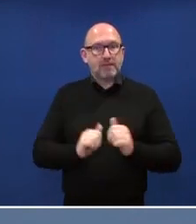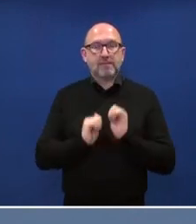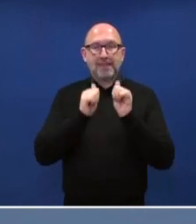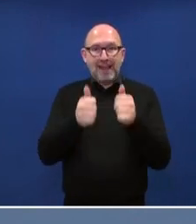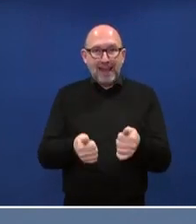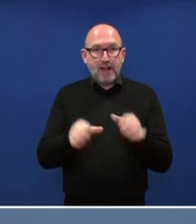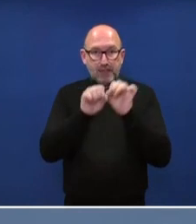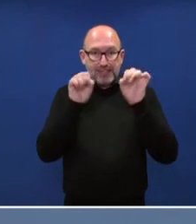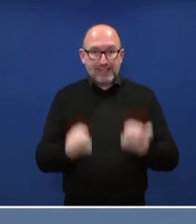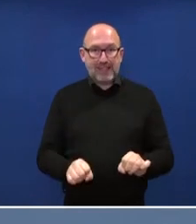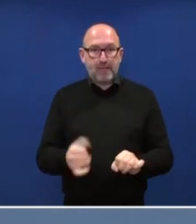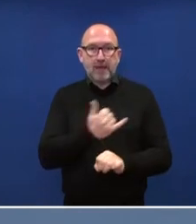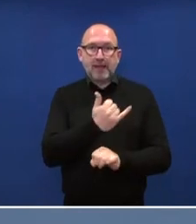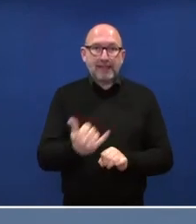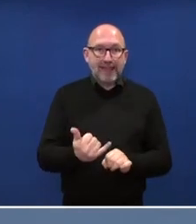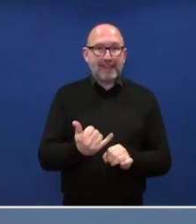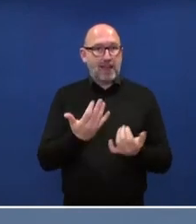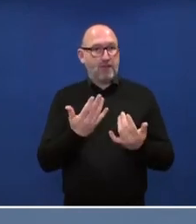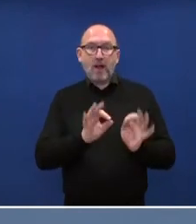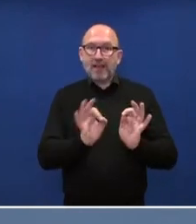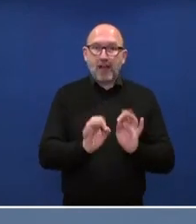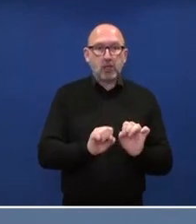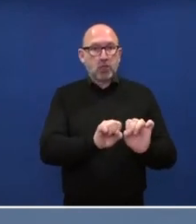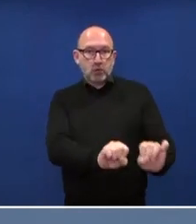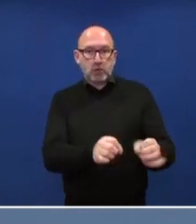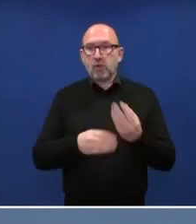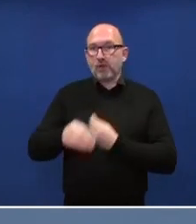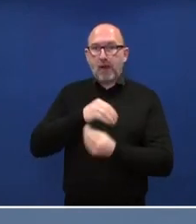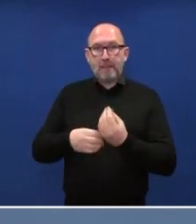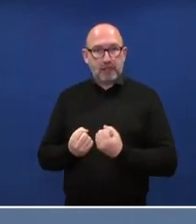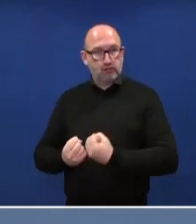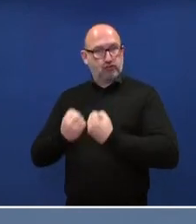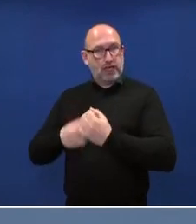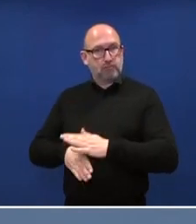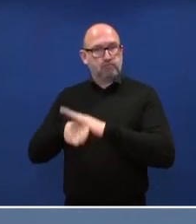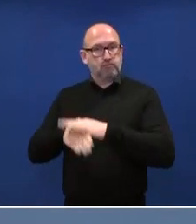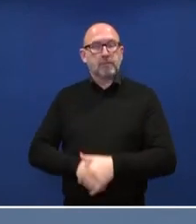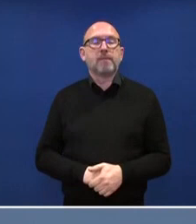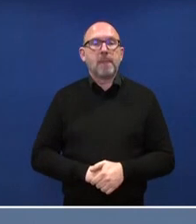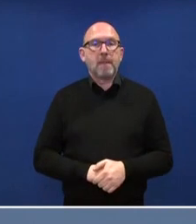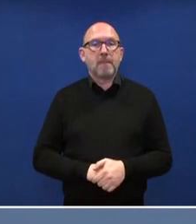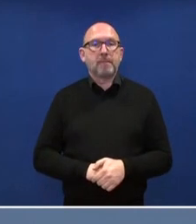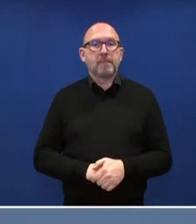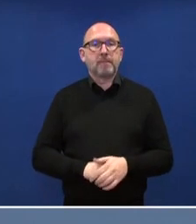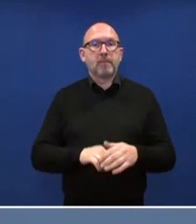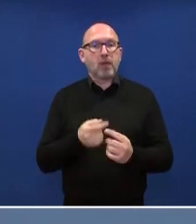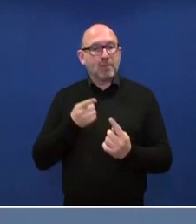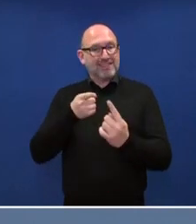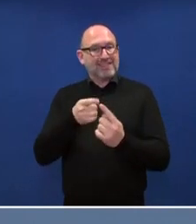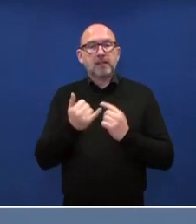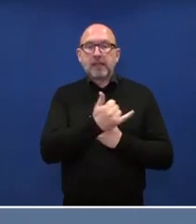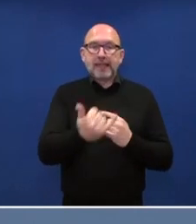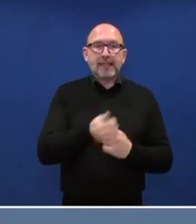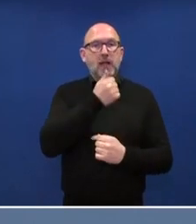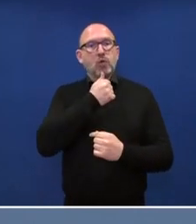vor Gefährdungen schützt und Familien stärkt. Dabei gilt es dann vor allem, diejenigen Kinder und